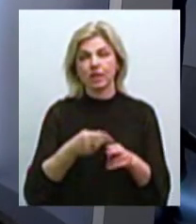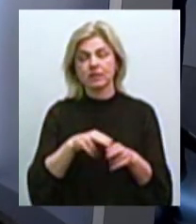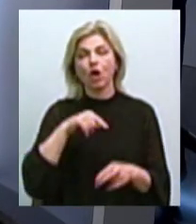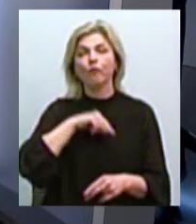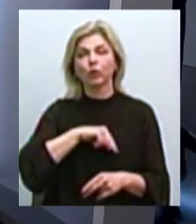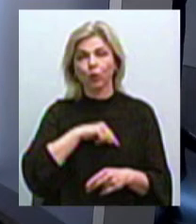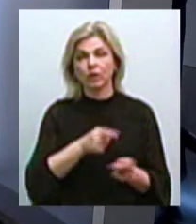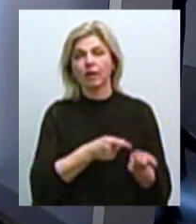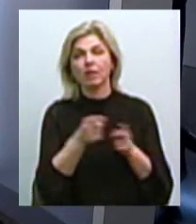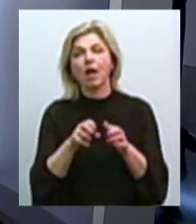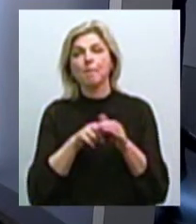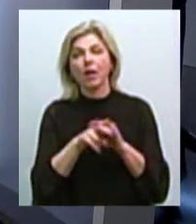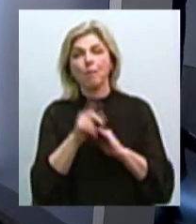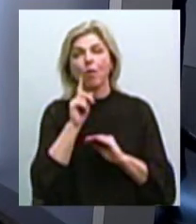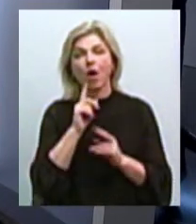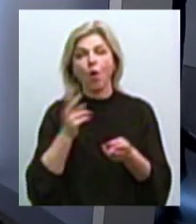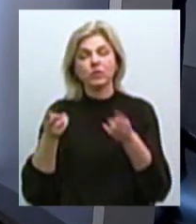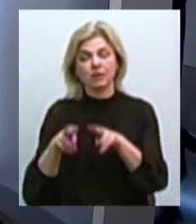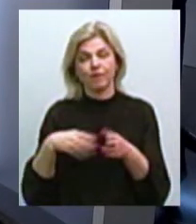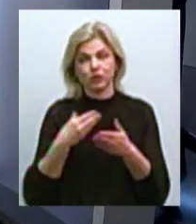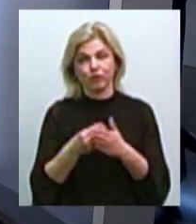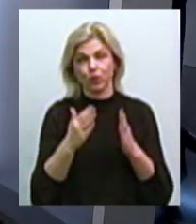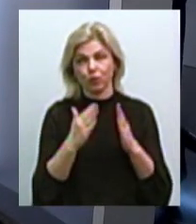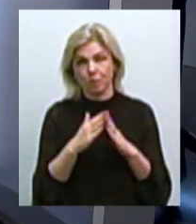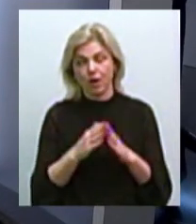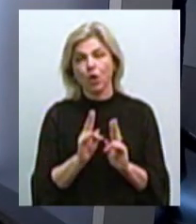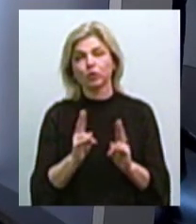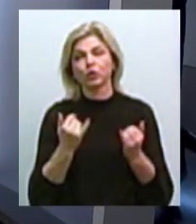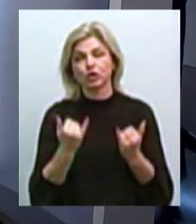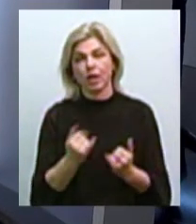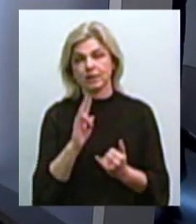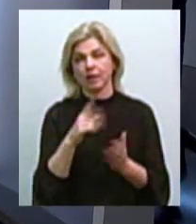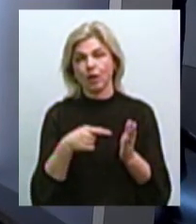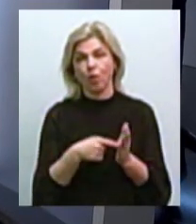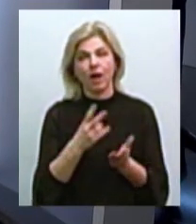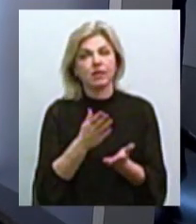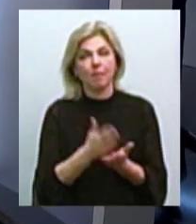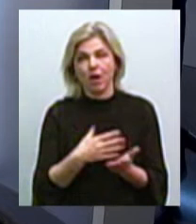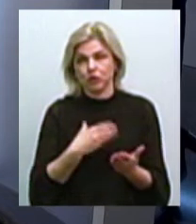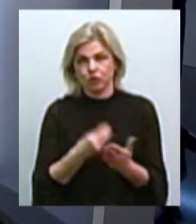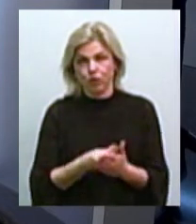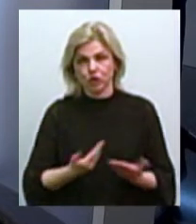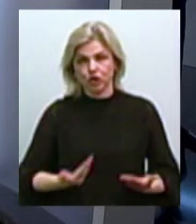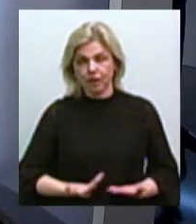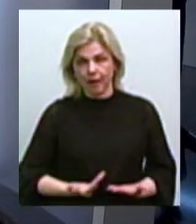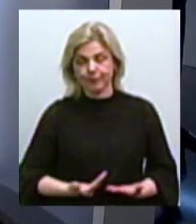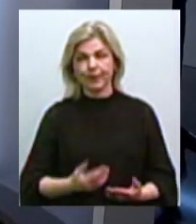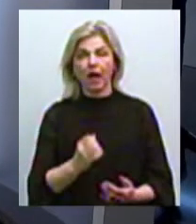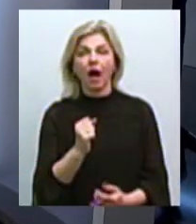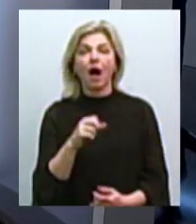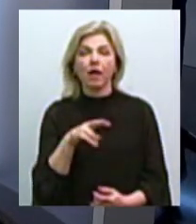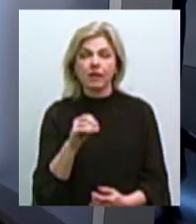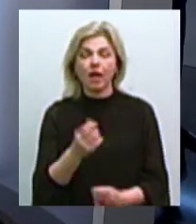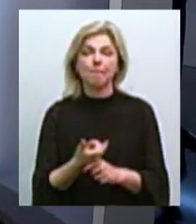осіб, які поки залишили свої домівки і які в даний час в місті Миколаїві не мають свого житла. Але найбільш таку